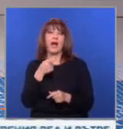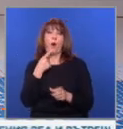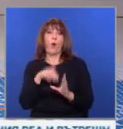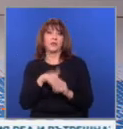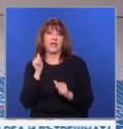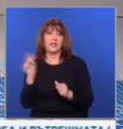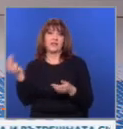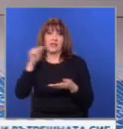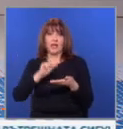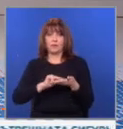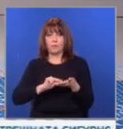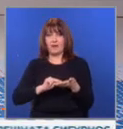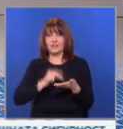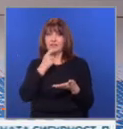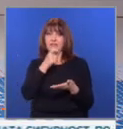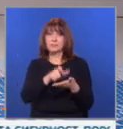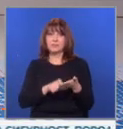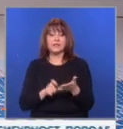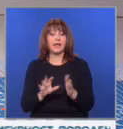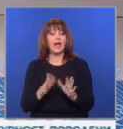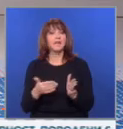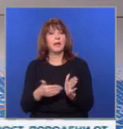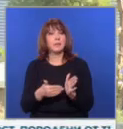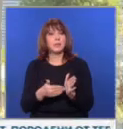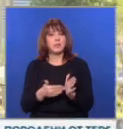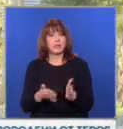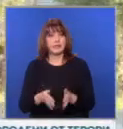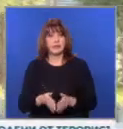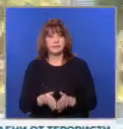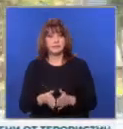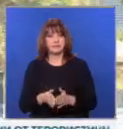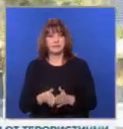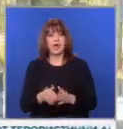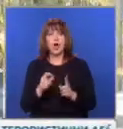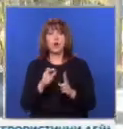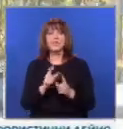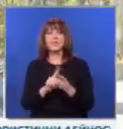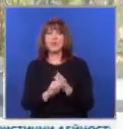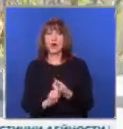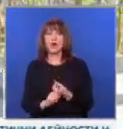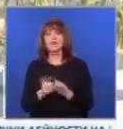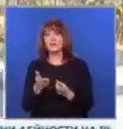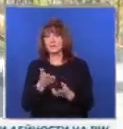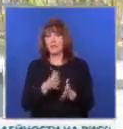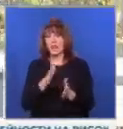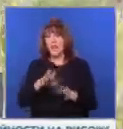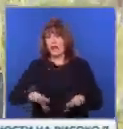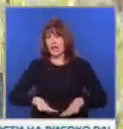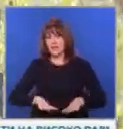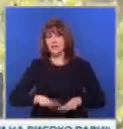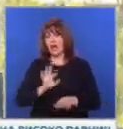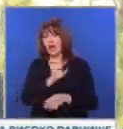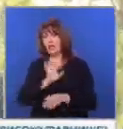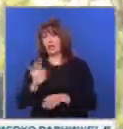отказват да я допишат в списъка. Каква е причината? Вижте. Русица Колева е сред избирателите, които винаги